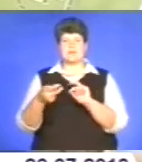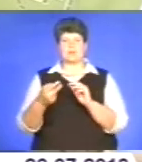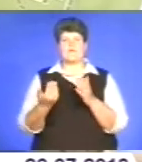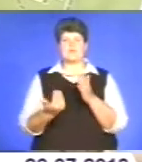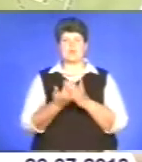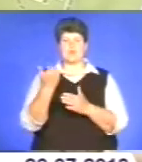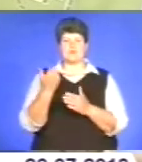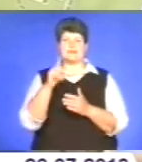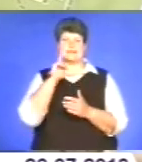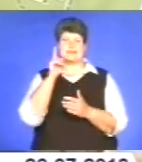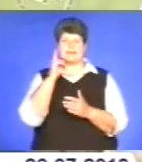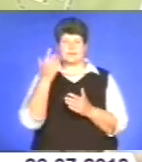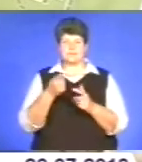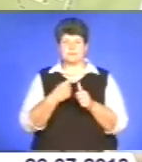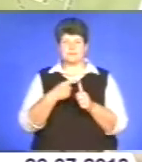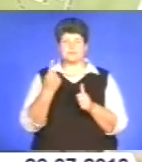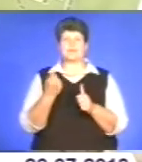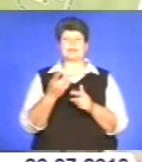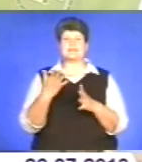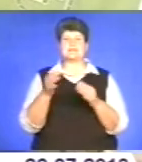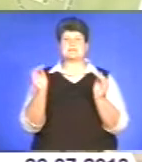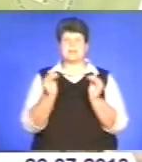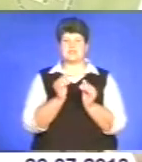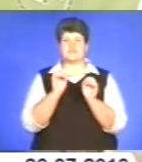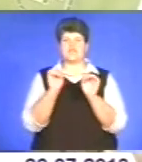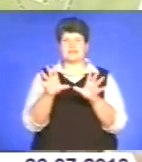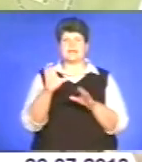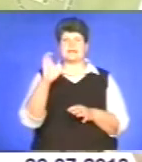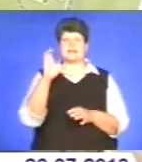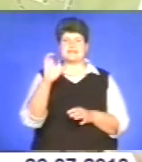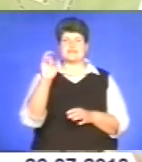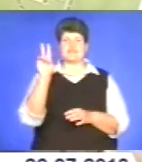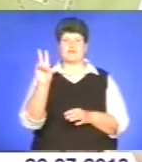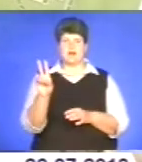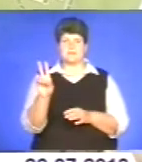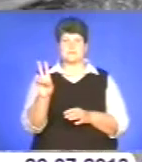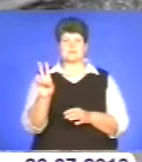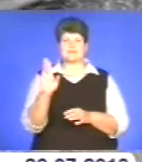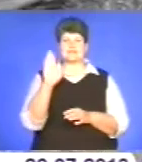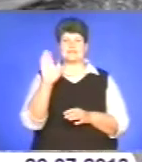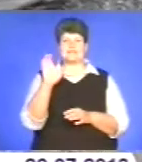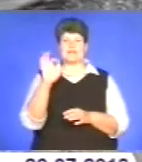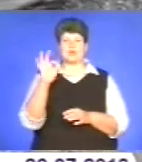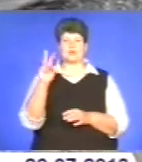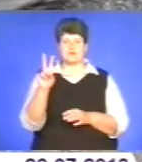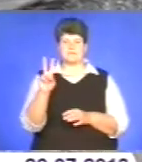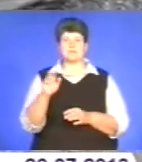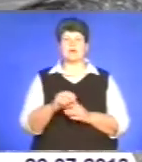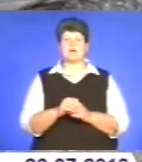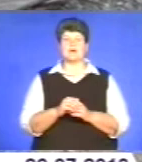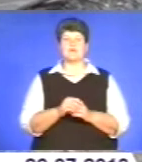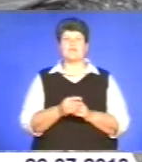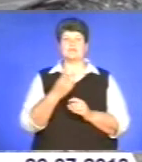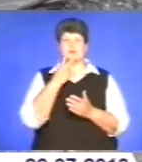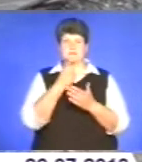енергію, зелену, і на 20% зменшити викиди СО2 в своїх містах, які вони на цей момент представляють. Абстрагуючись від планів, вивчаємо